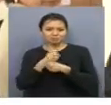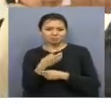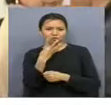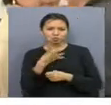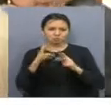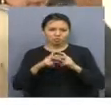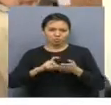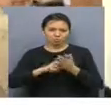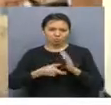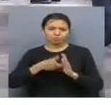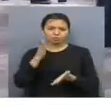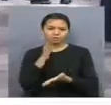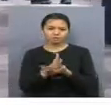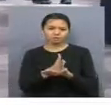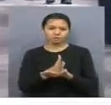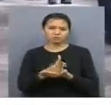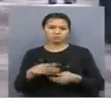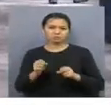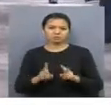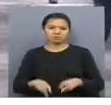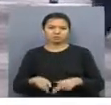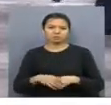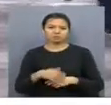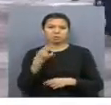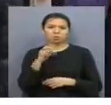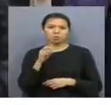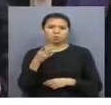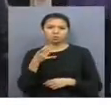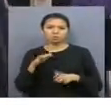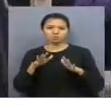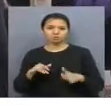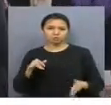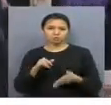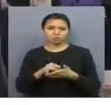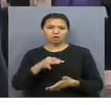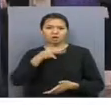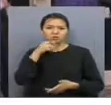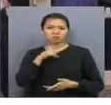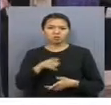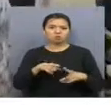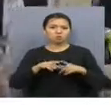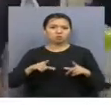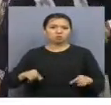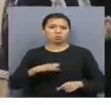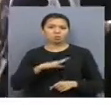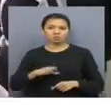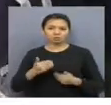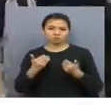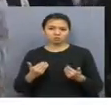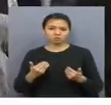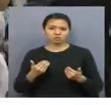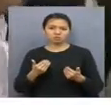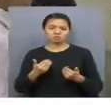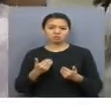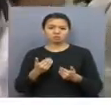зертхана жұмыстейді. Аталымыш мектеп ғорны мүлтегауданын дұрналасқан бұрын бұл жерде білім ошағы болмағандықтан жергілікті